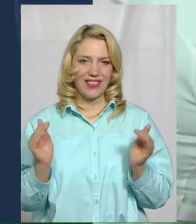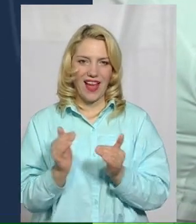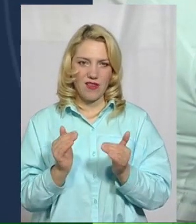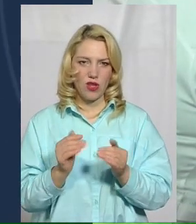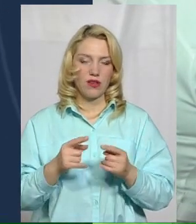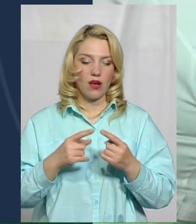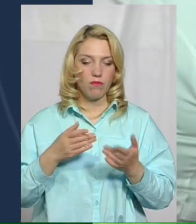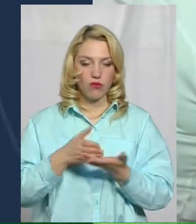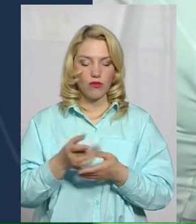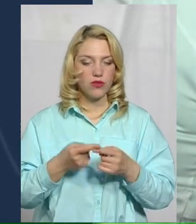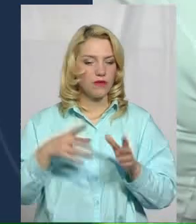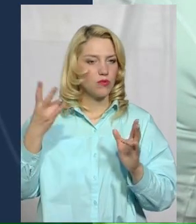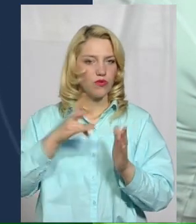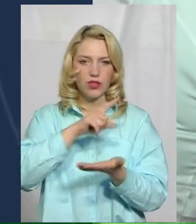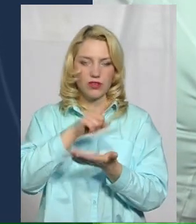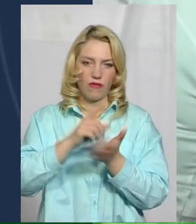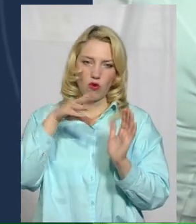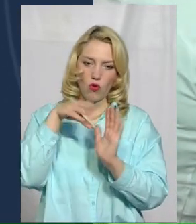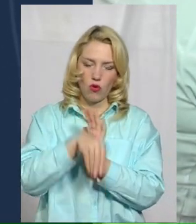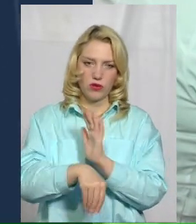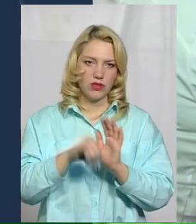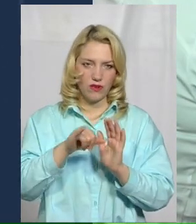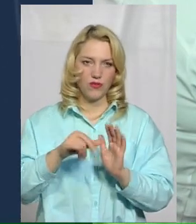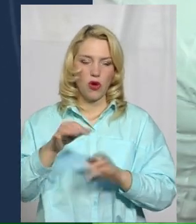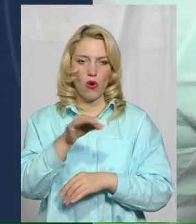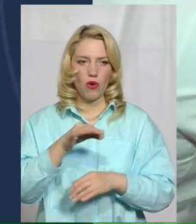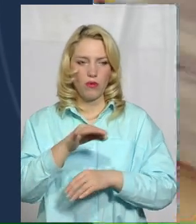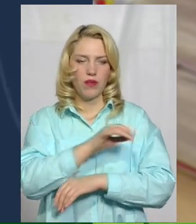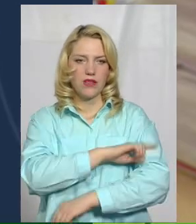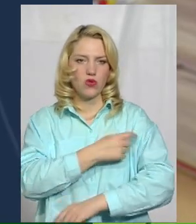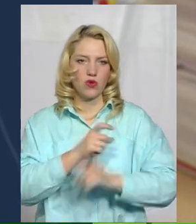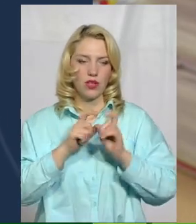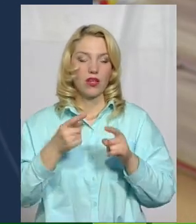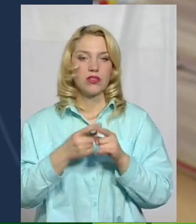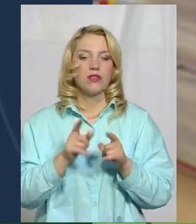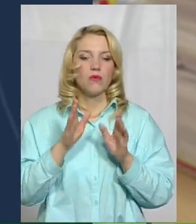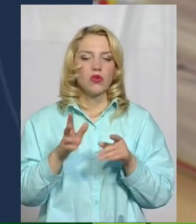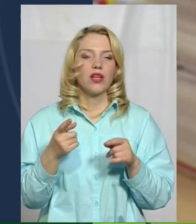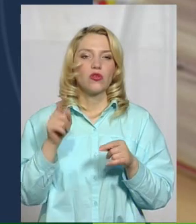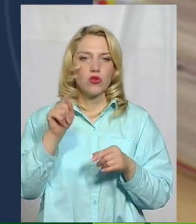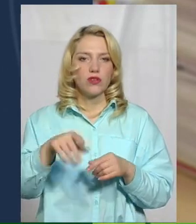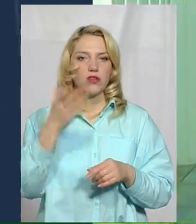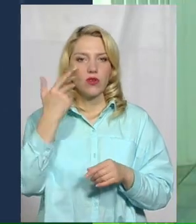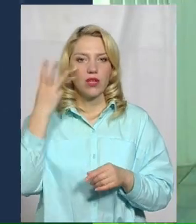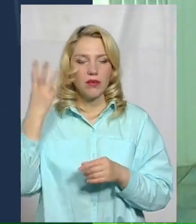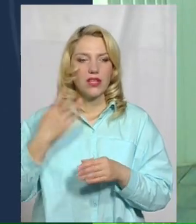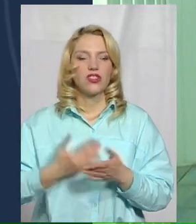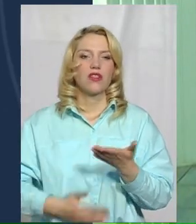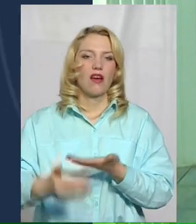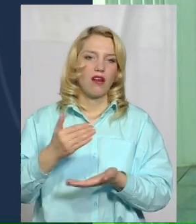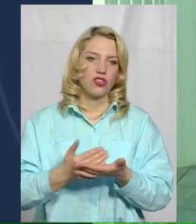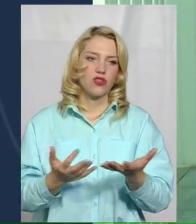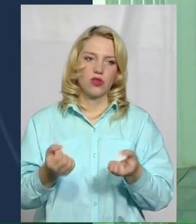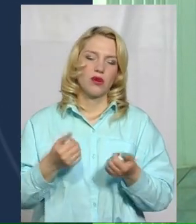повинні бути в структурі обласної дитячої лікарні. Головний лікар каже, це станеться тоді, коли Хмельниччина нарешті отримає абсолютно